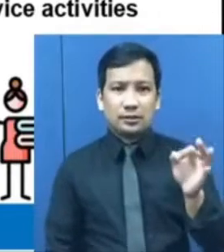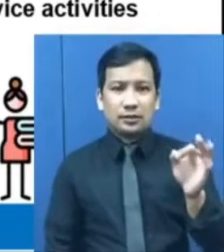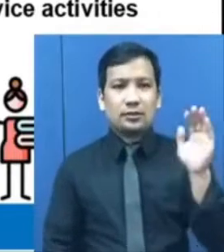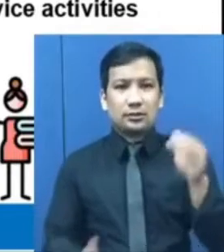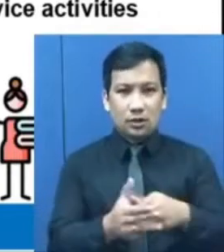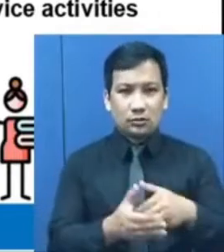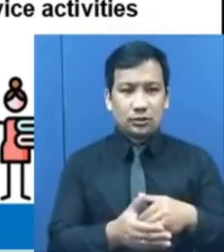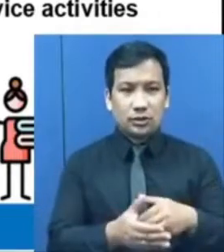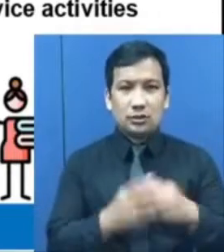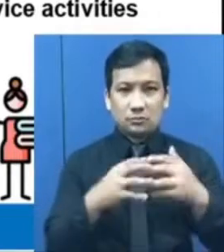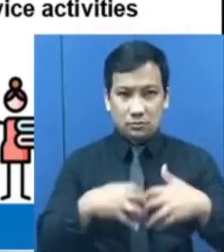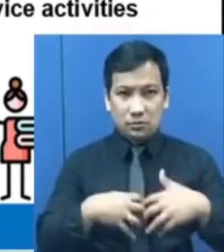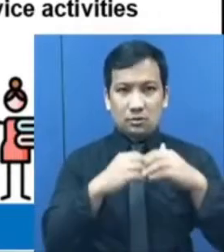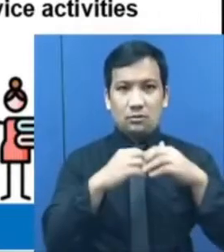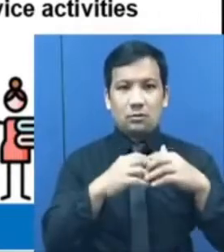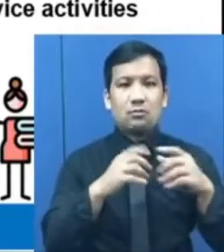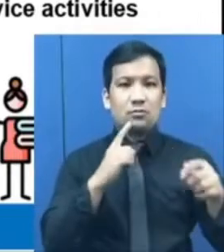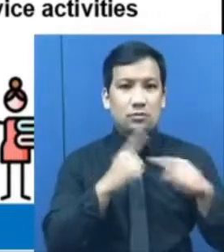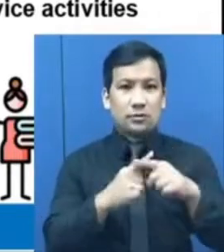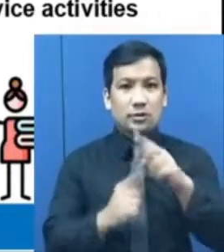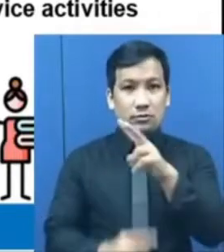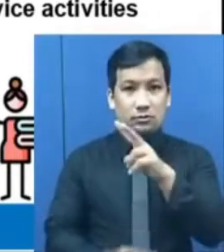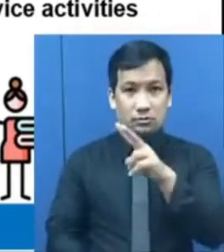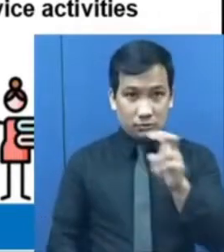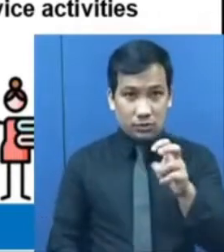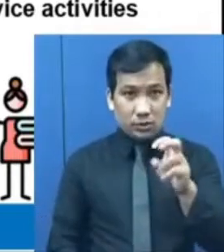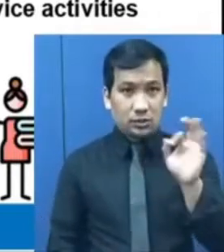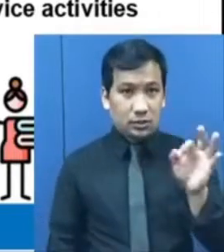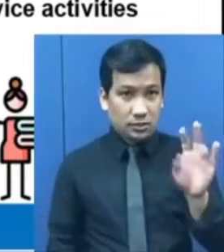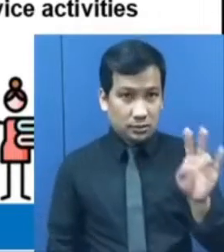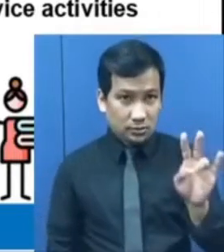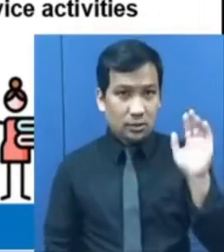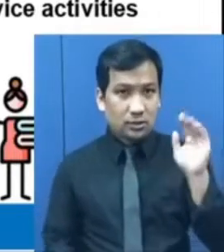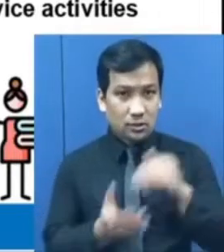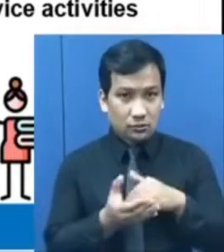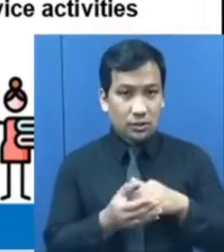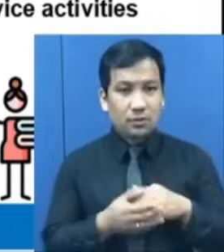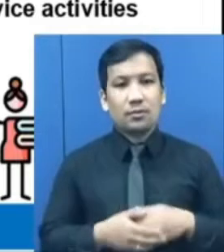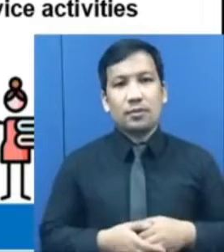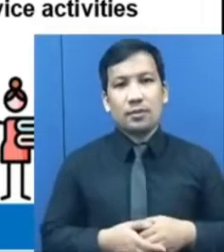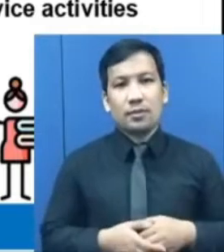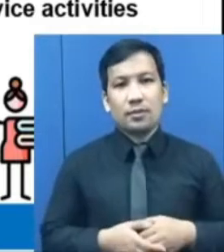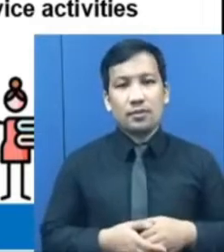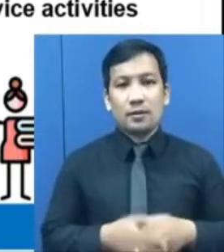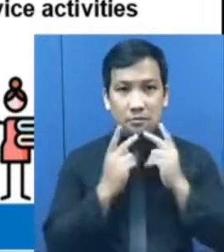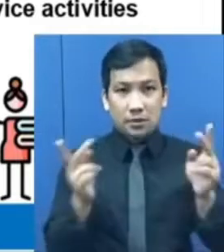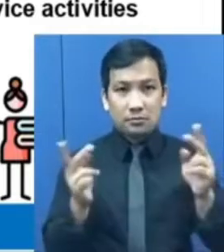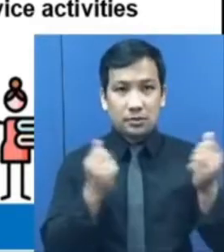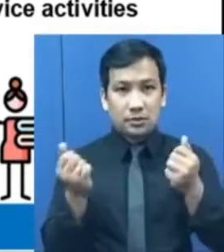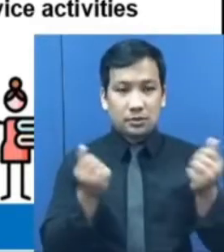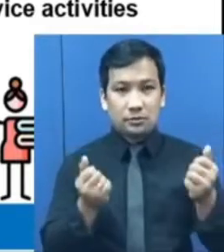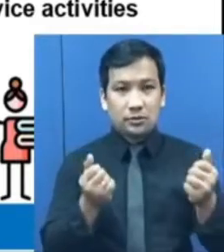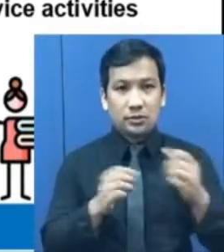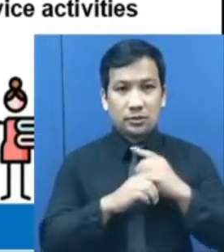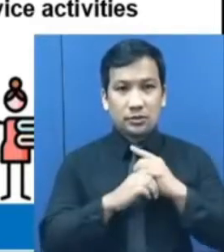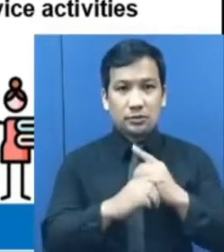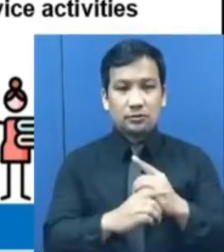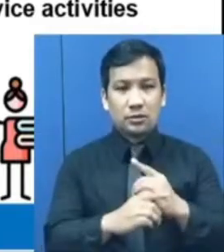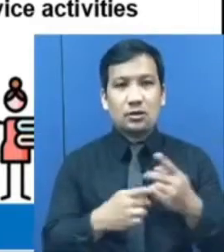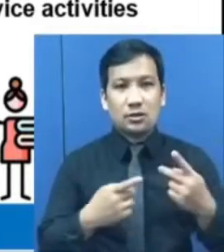Manufacturing plus 297,000. Public Administration and Defense,